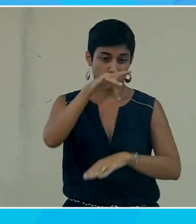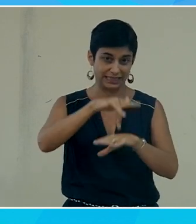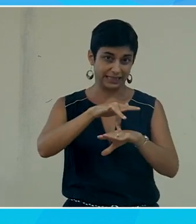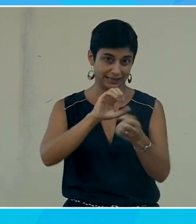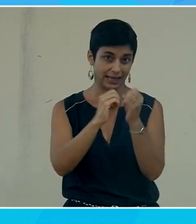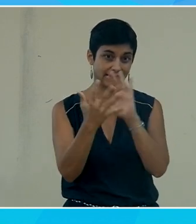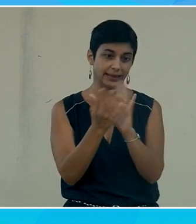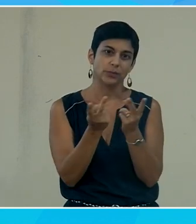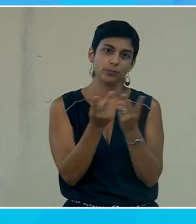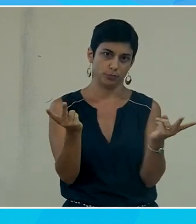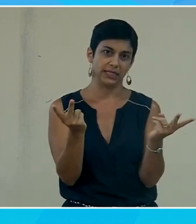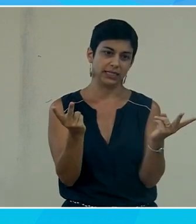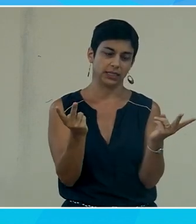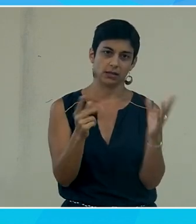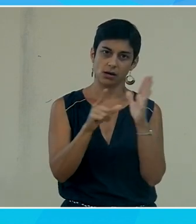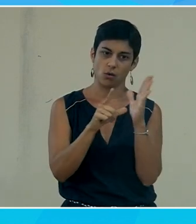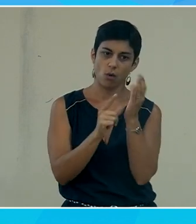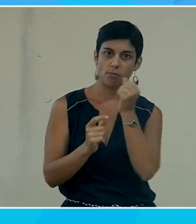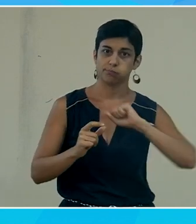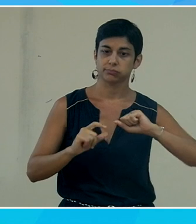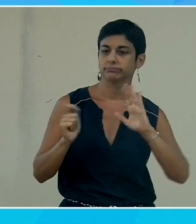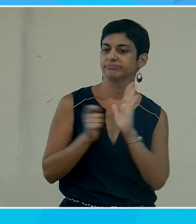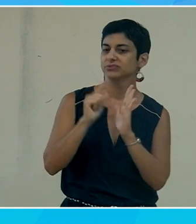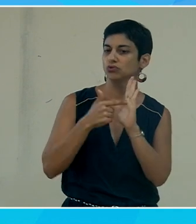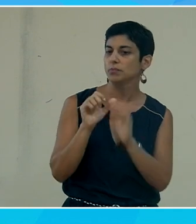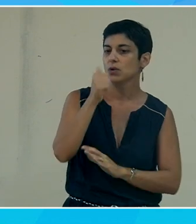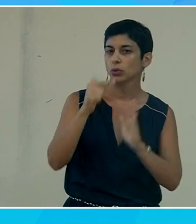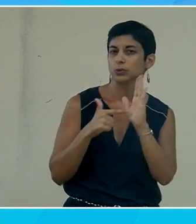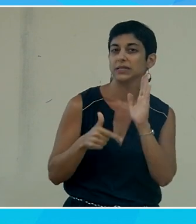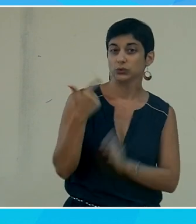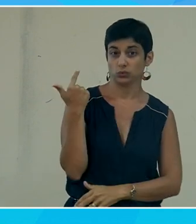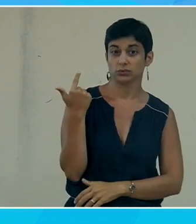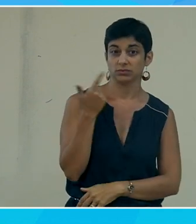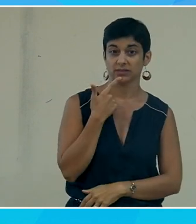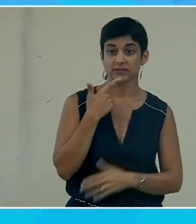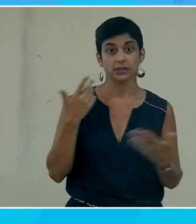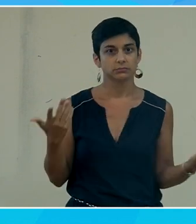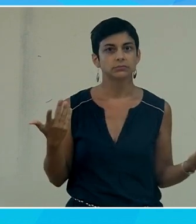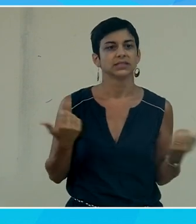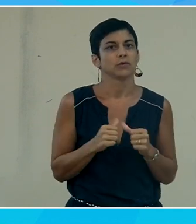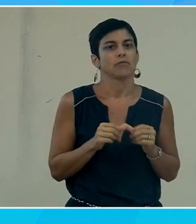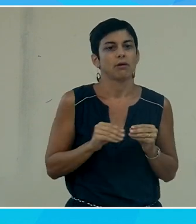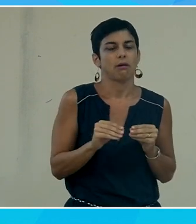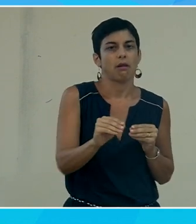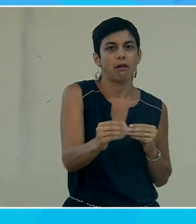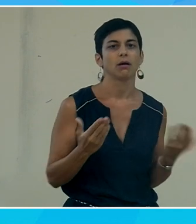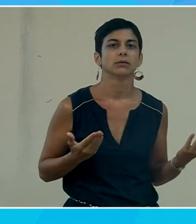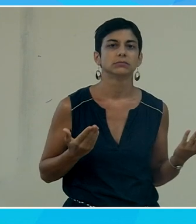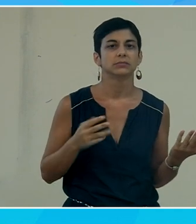sites publics en ligne sont dans l'illégalité depuis 2011 2012 donc qu'est-ce que font alors en général c'est toujours ceux qui sont là